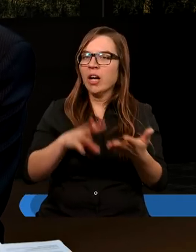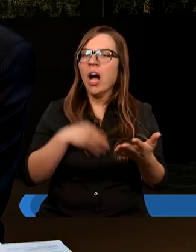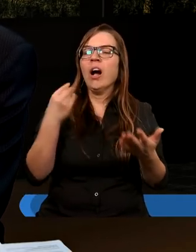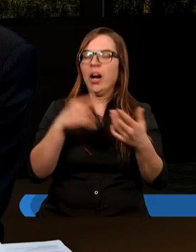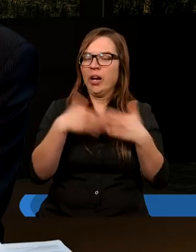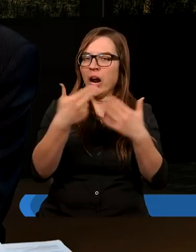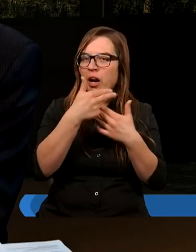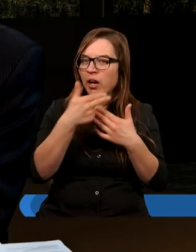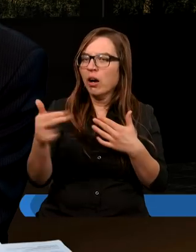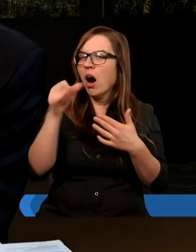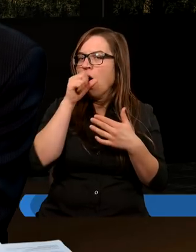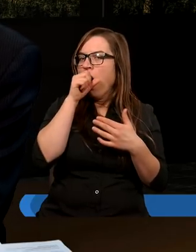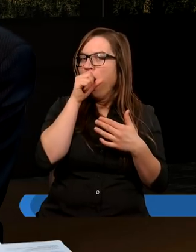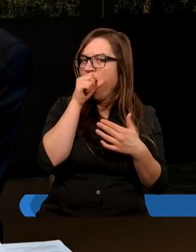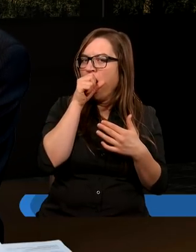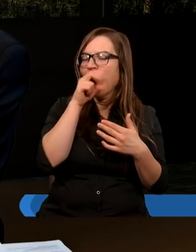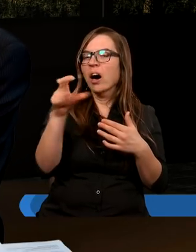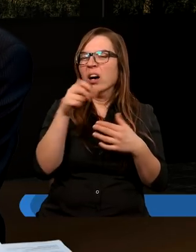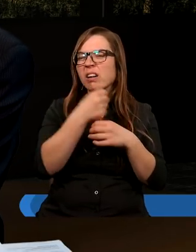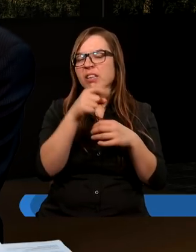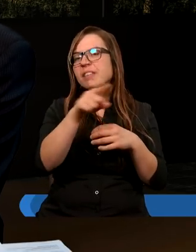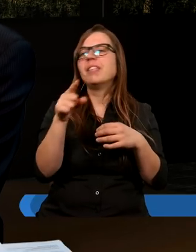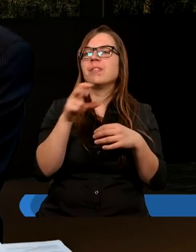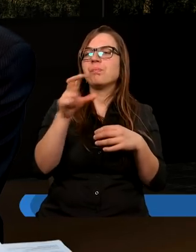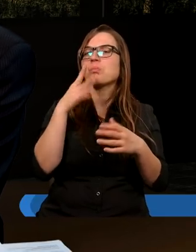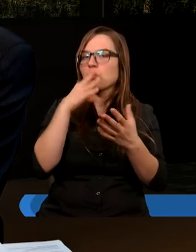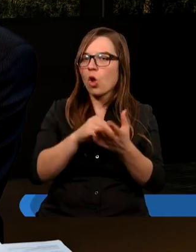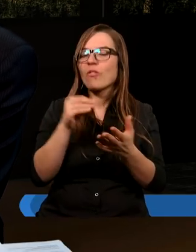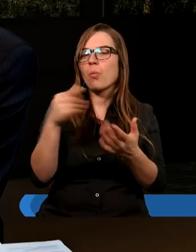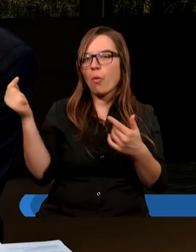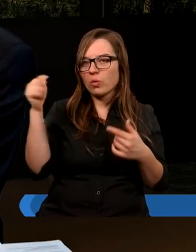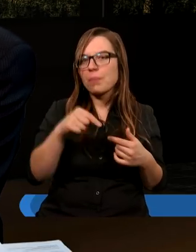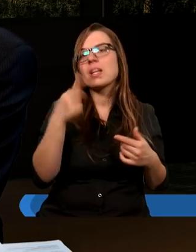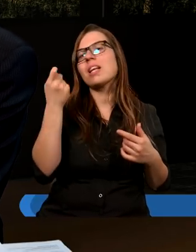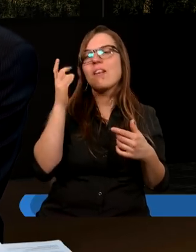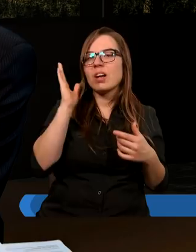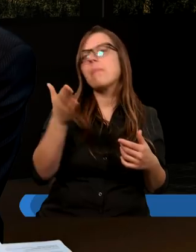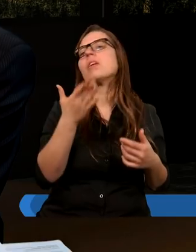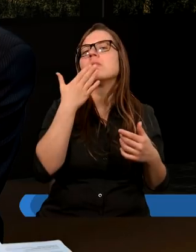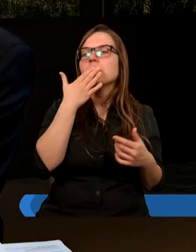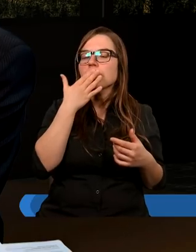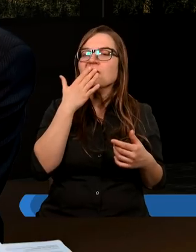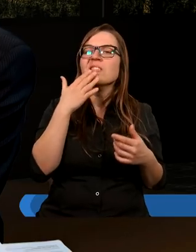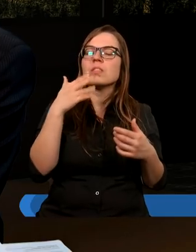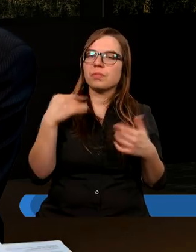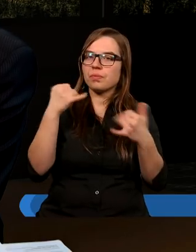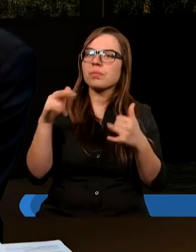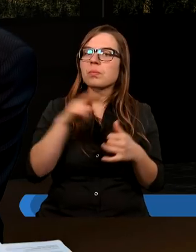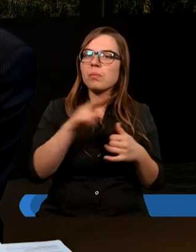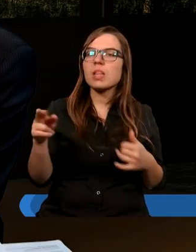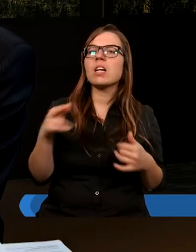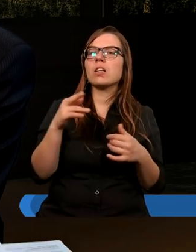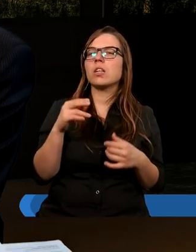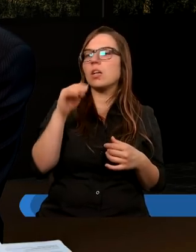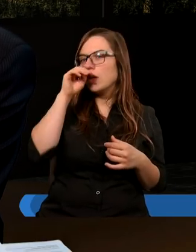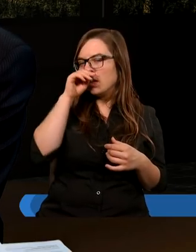dany temat, czy to w aspekcie zbawienia, czy teraz mówimy o powtórnym przyjściu, za chwilę będziemy dotykać kolejnych rzeczy, bo my